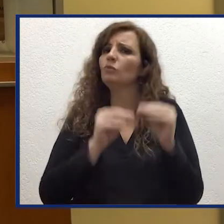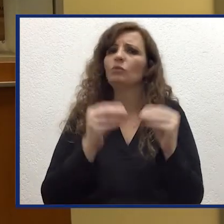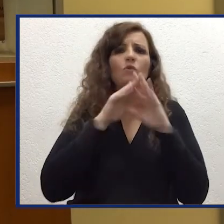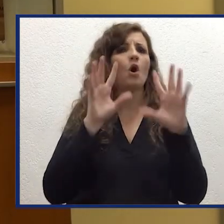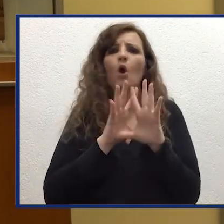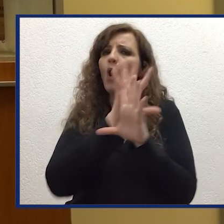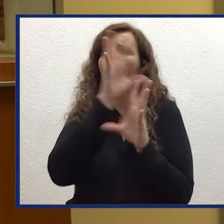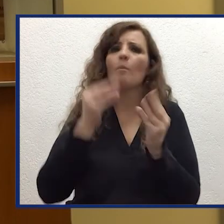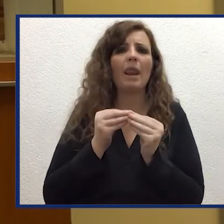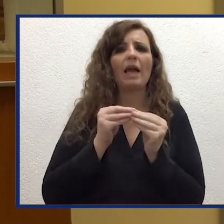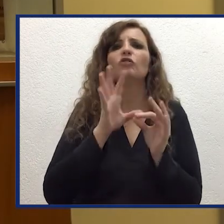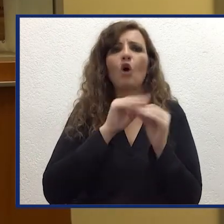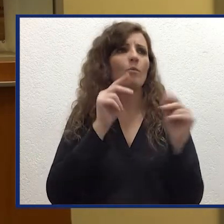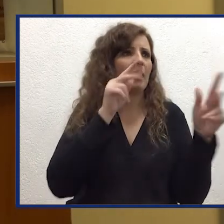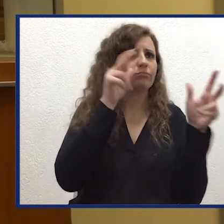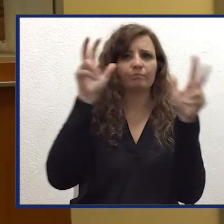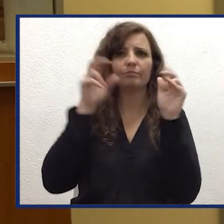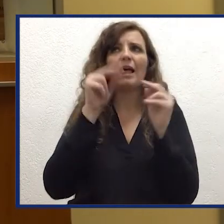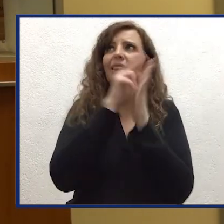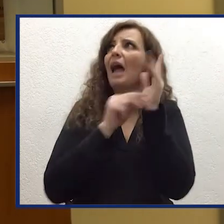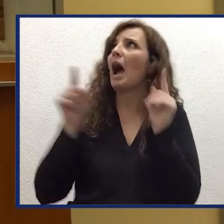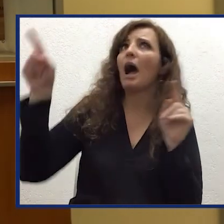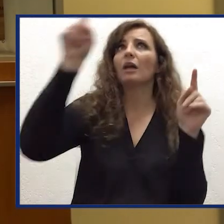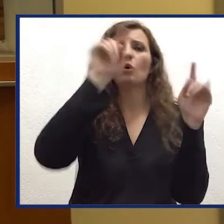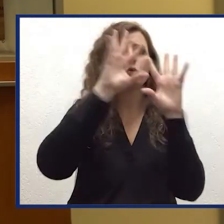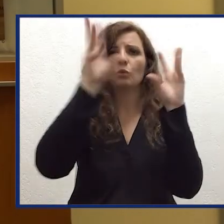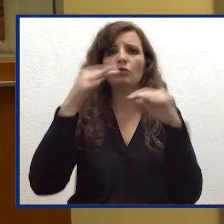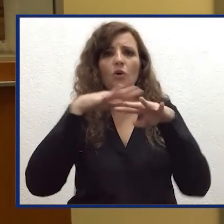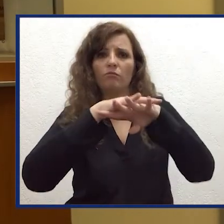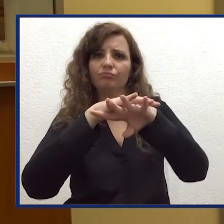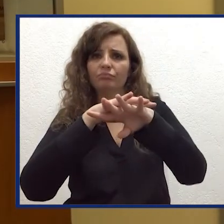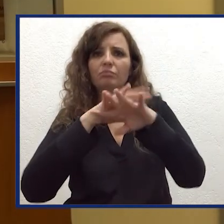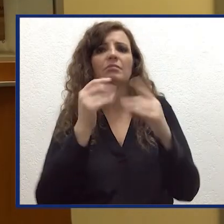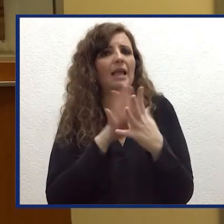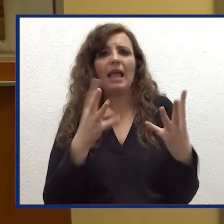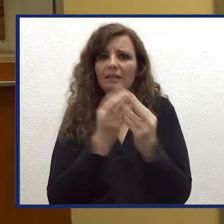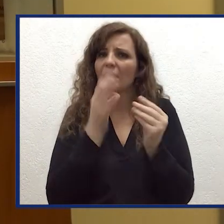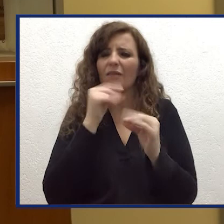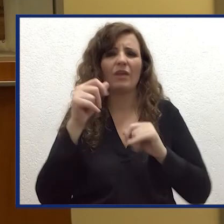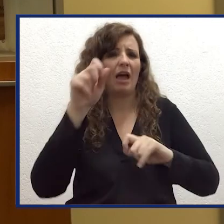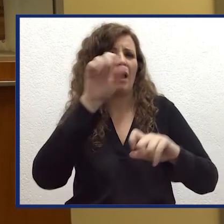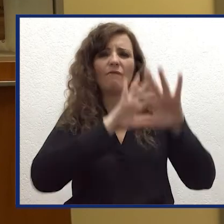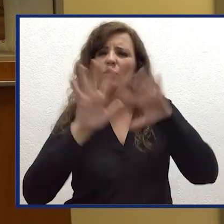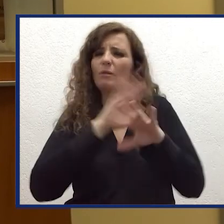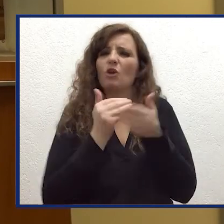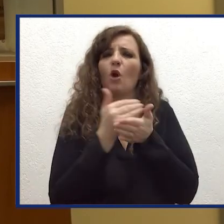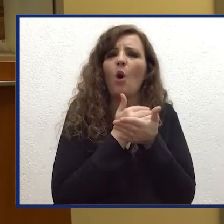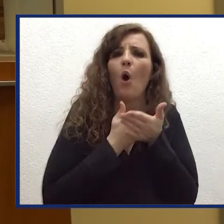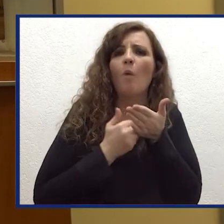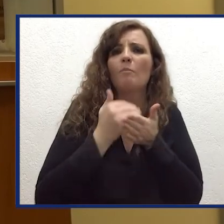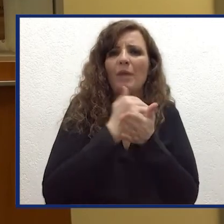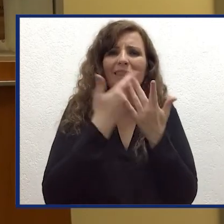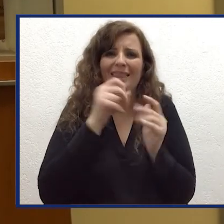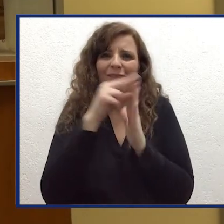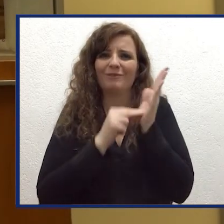che integri osservazioni da diversi sensori a supporto e ad integrazione di altri sistemi, sia quelli al suolo